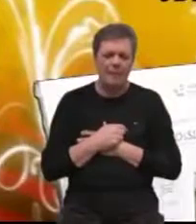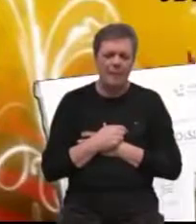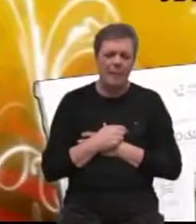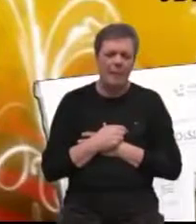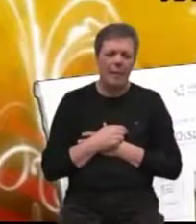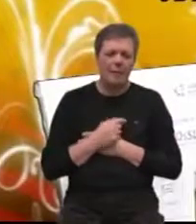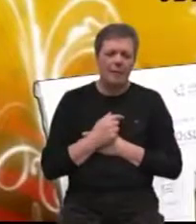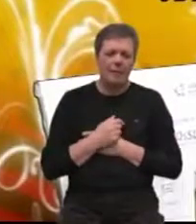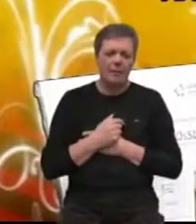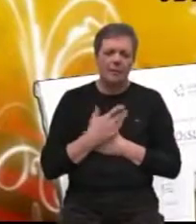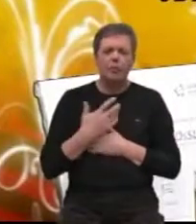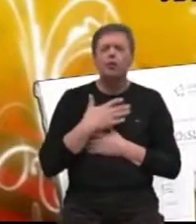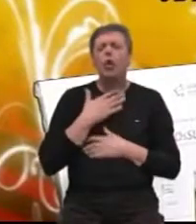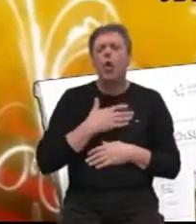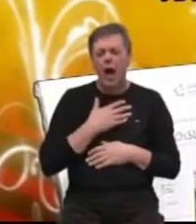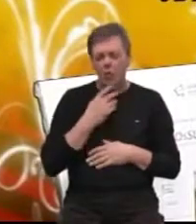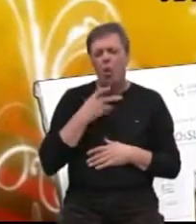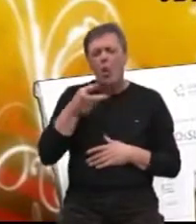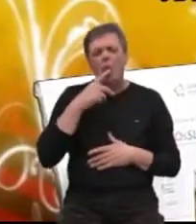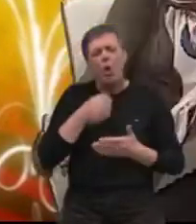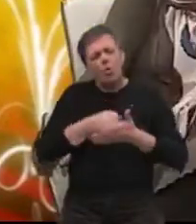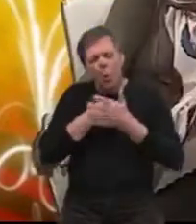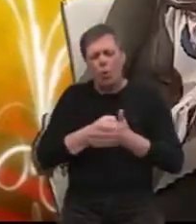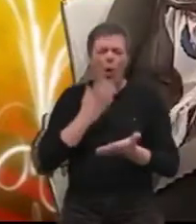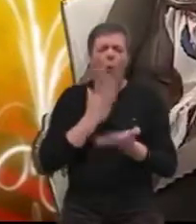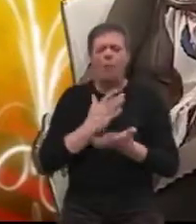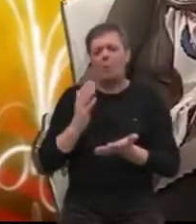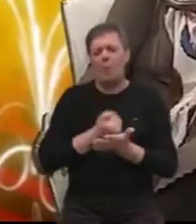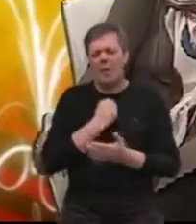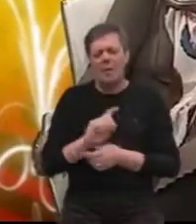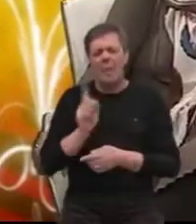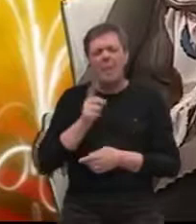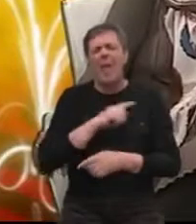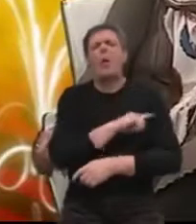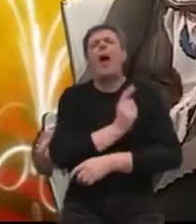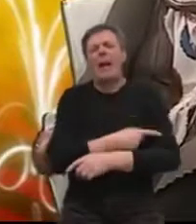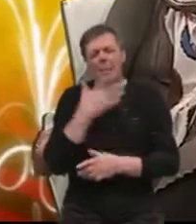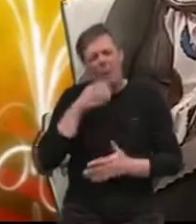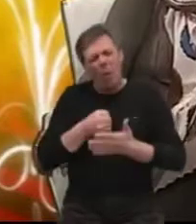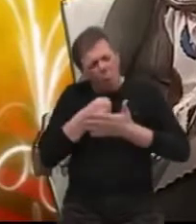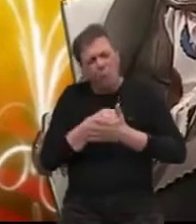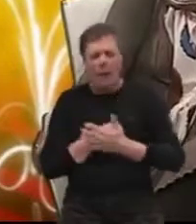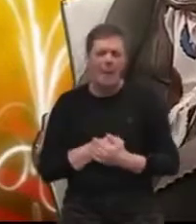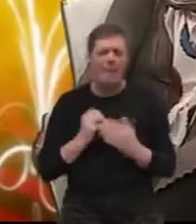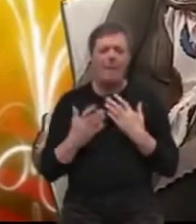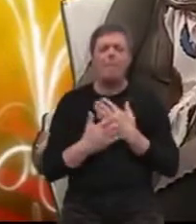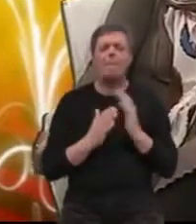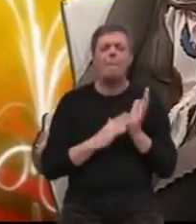ustrajna. Šta kažu? Ustrajni ljudi pobjeđuju. Ne hrabri, ustrajni. I Marija